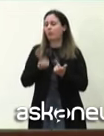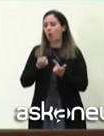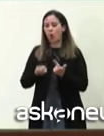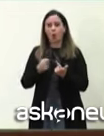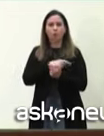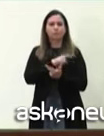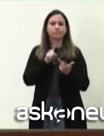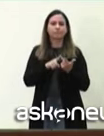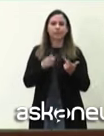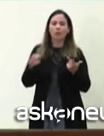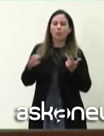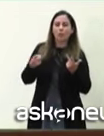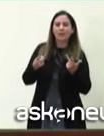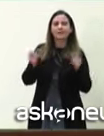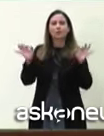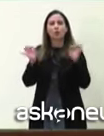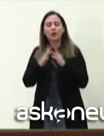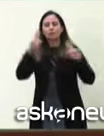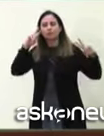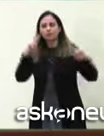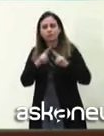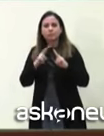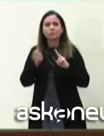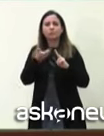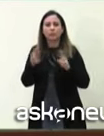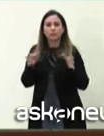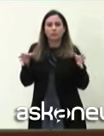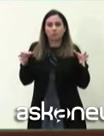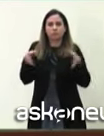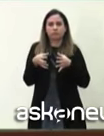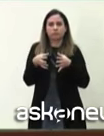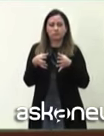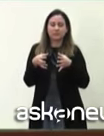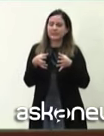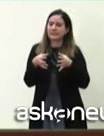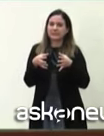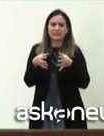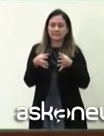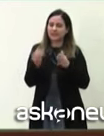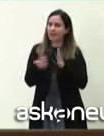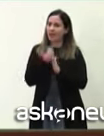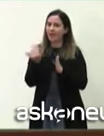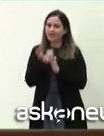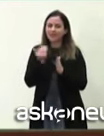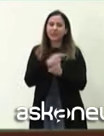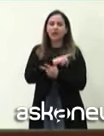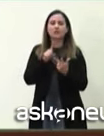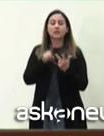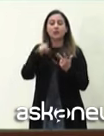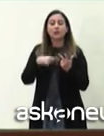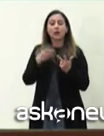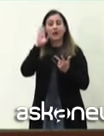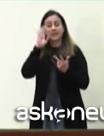conviviali con persone numerose e di anche stare molto attenti nel mantenere il distanziamento, la